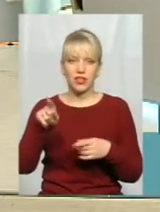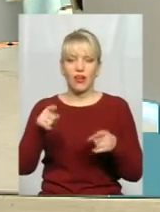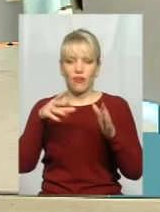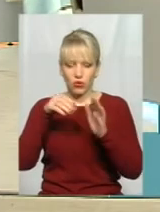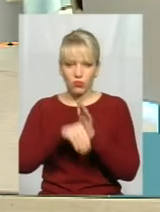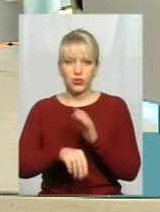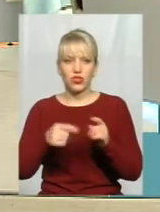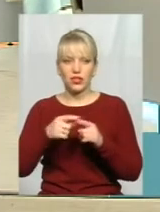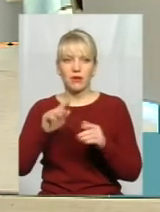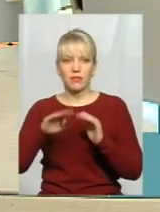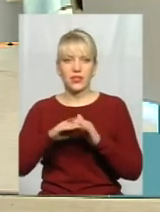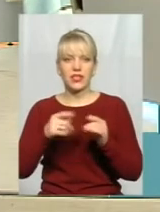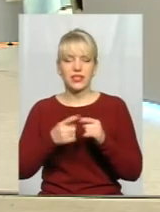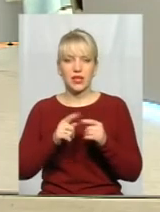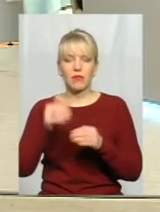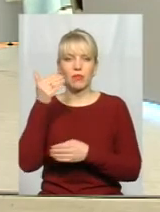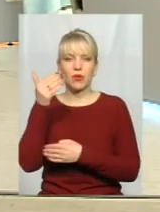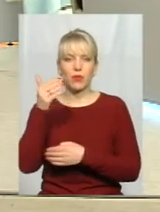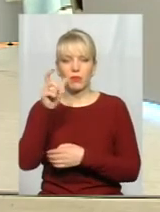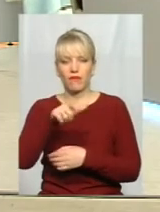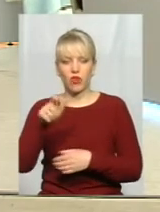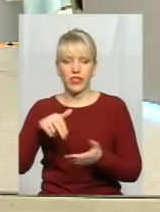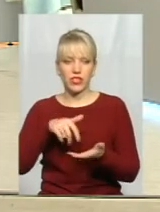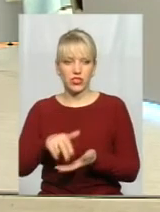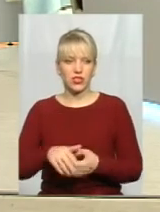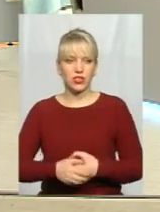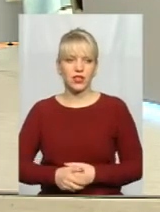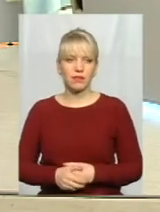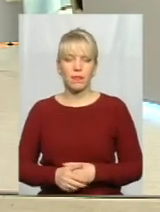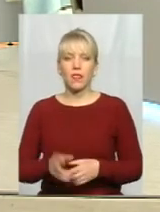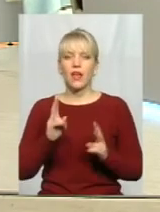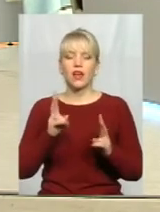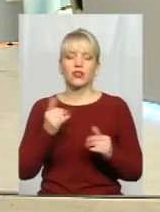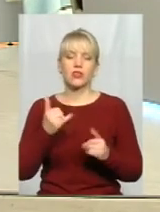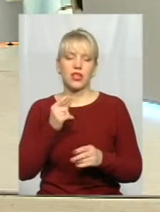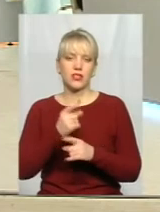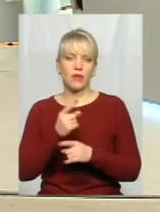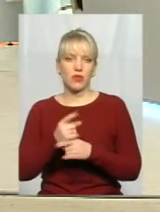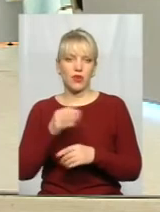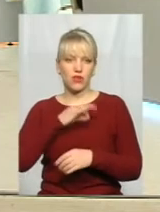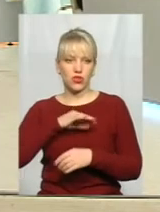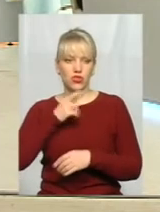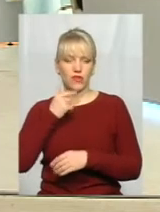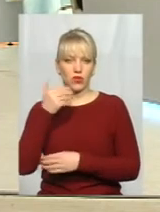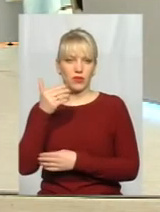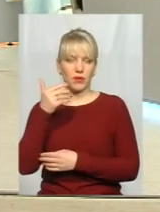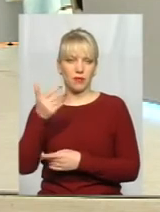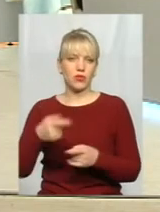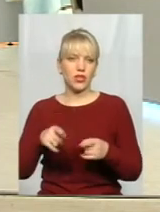під цими прапорами вони йшли. Давайте так, ми зараз не будемо... хто забороняє сьогодні використовувати червоночові прапори? Андрій,